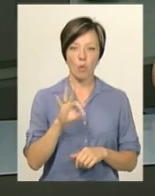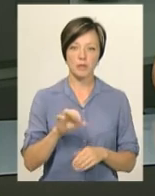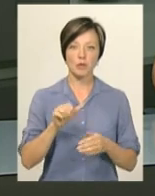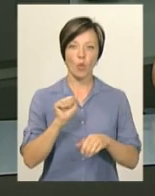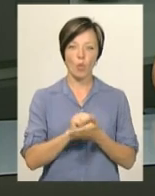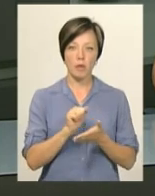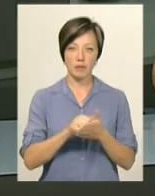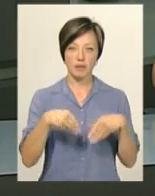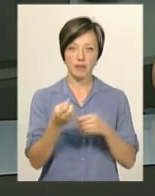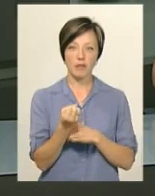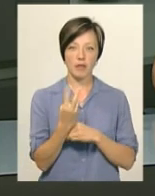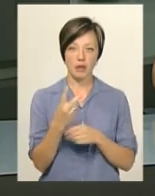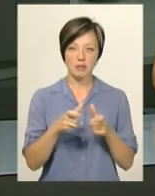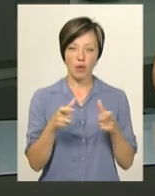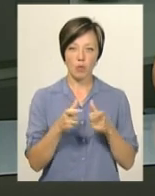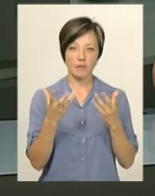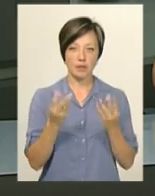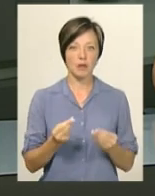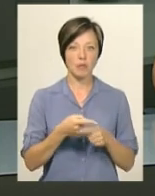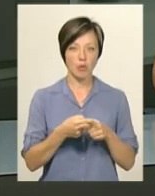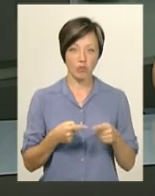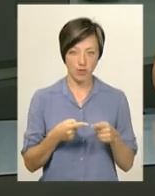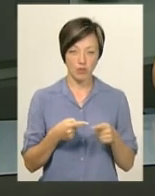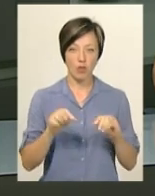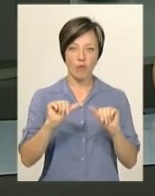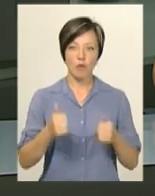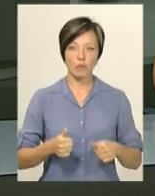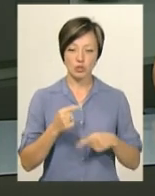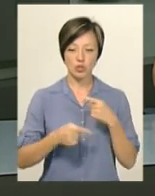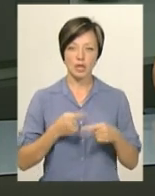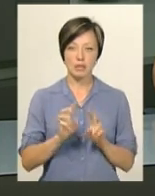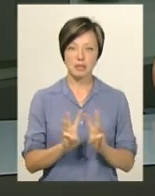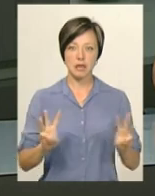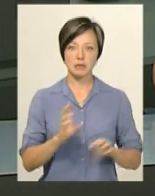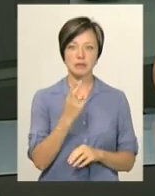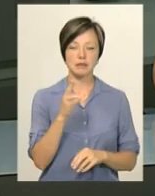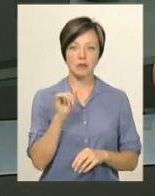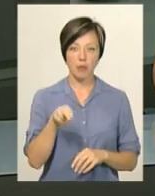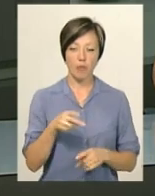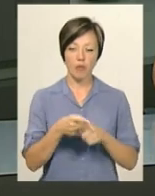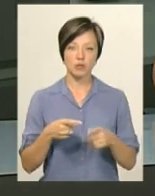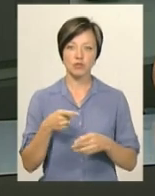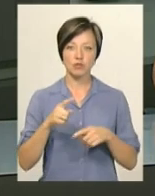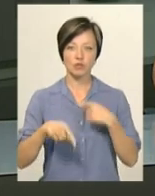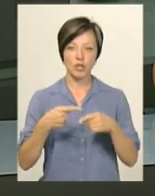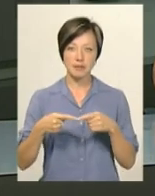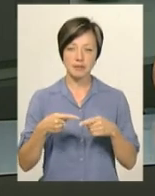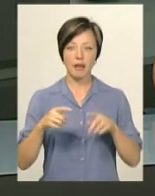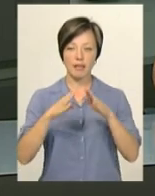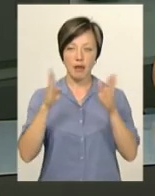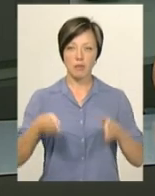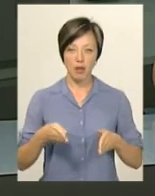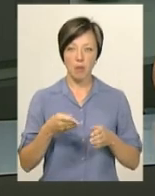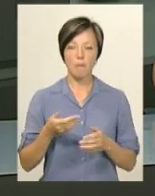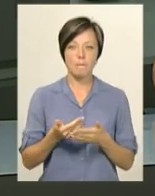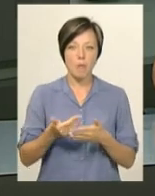Громадянам видавали 12 талонів на день. Половина з них оформлювалась через сайт ЦНАПу, половина через термінал попередньої електронної